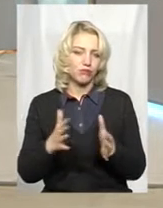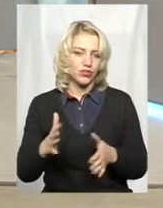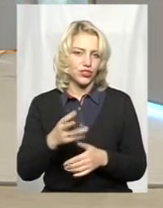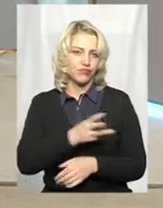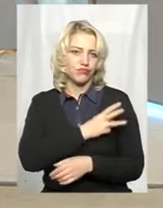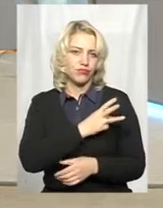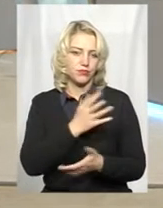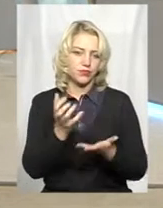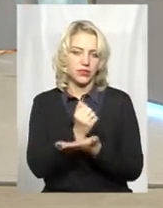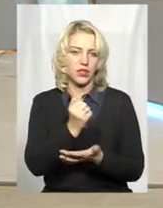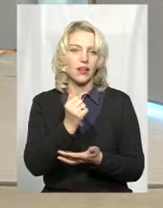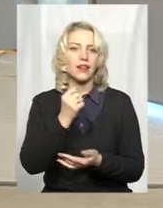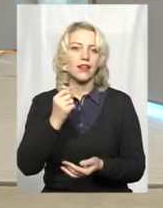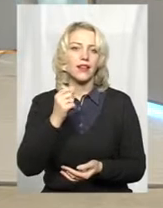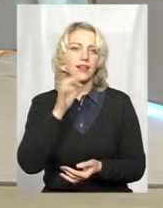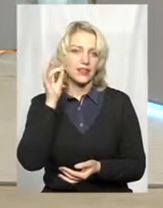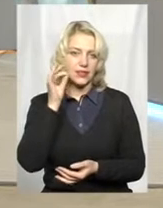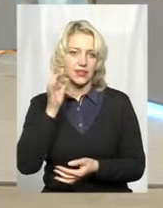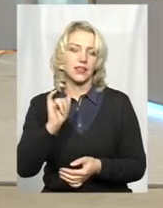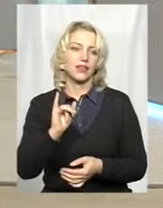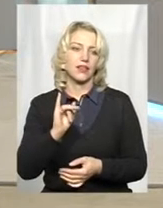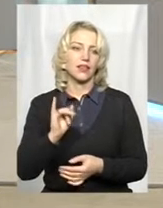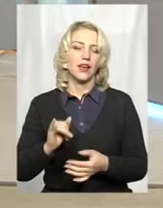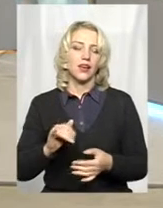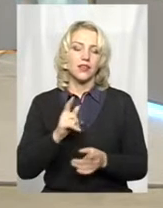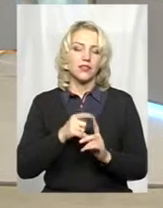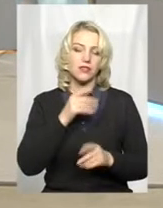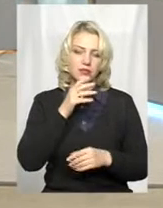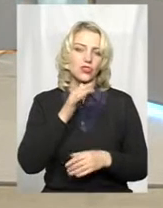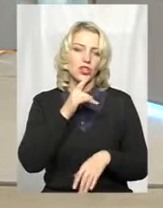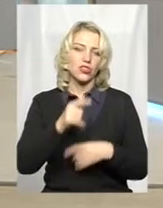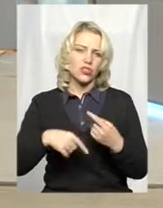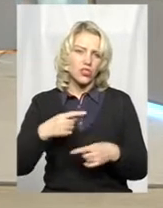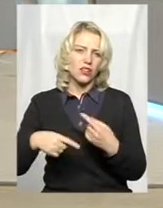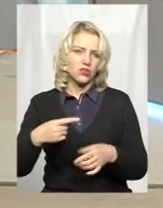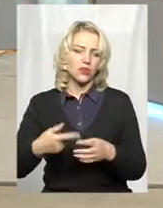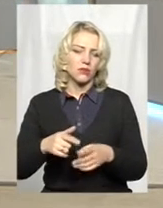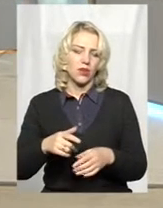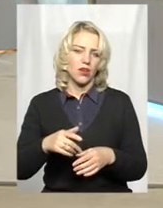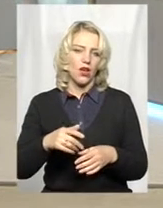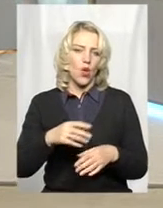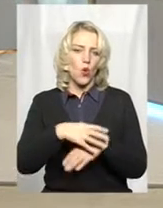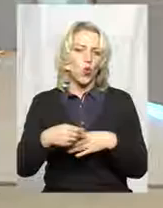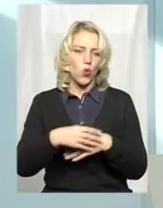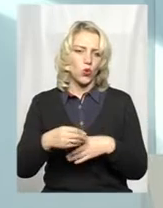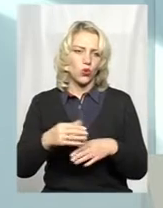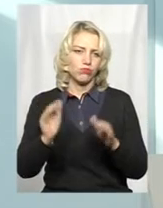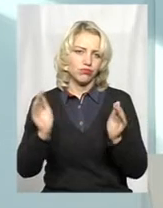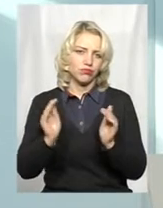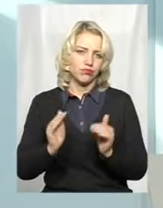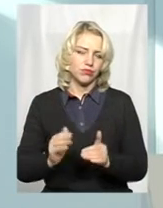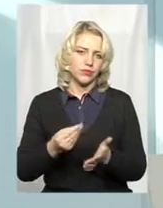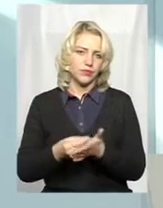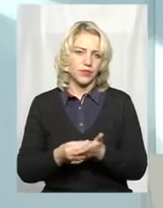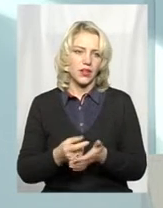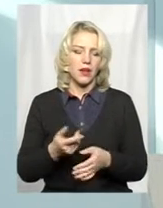трофеєм на той час була лисиця. З часом, ну, на хутро ціни почали падати, лисиця, хутро лисиці